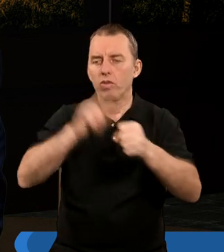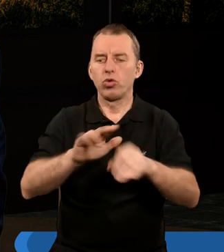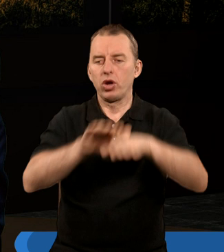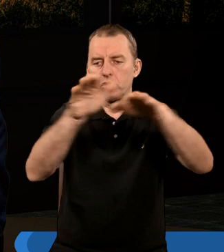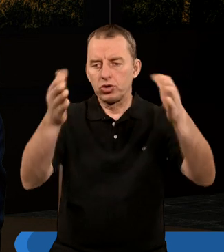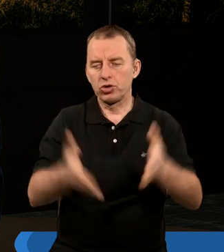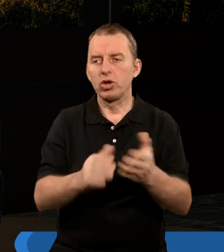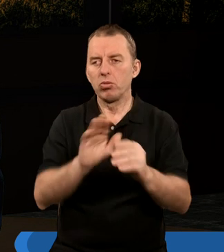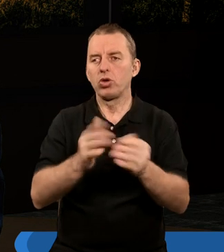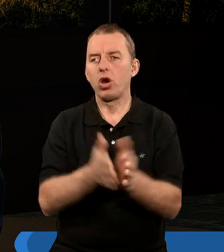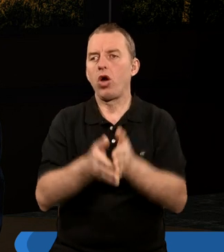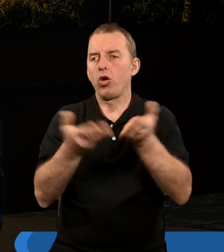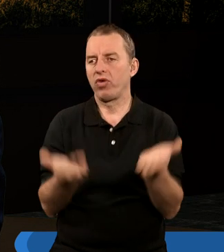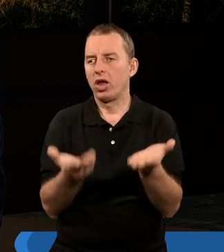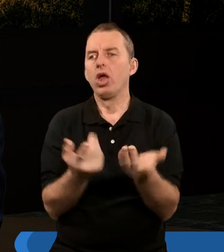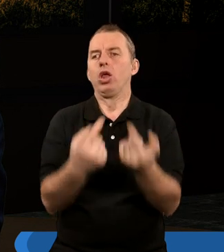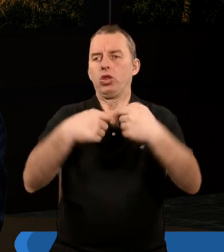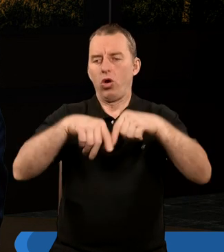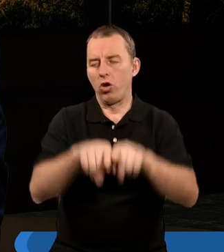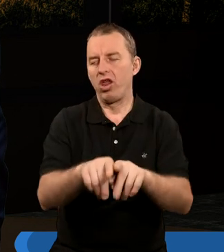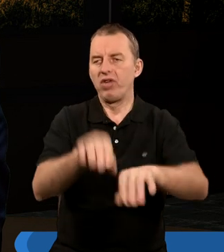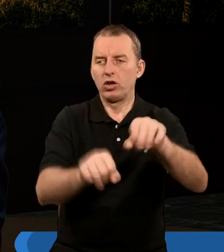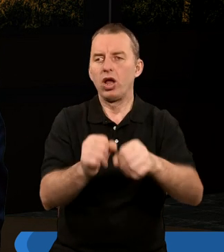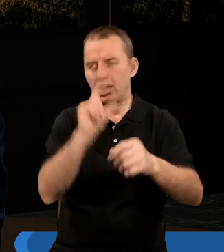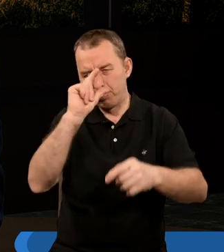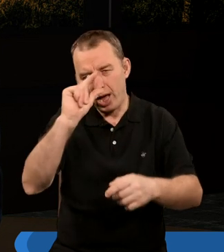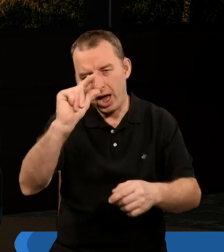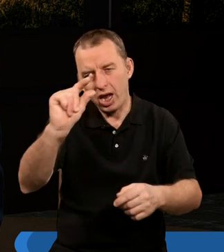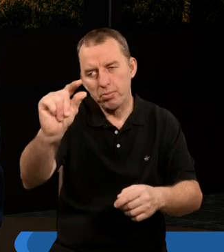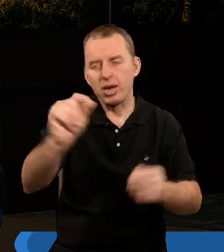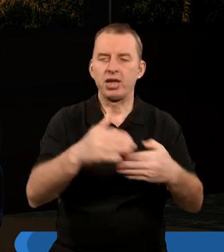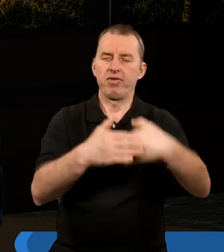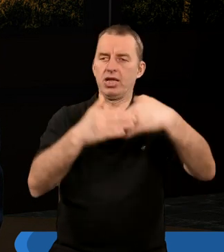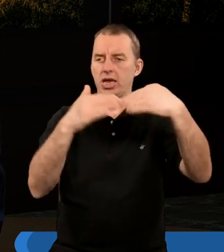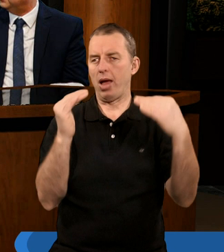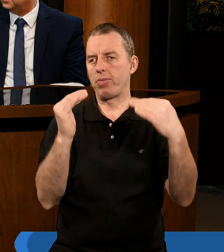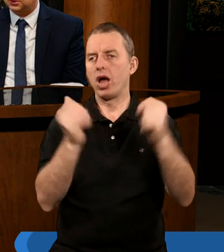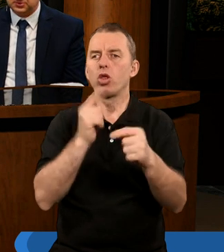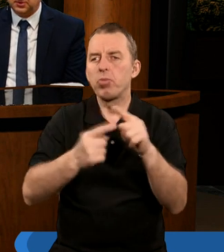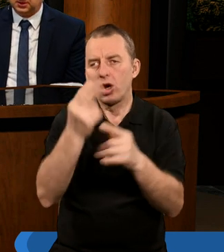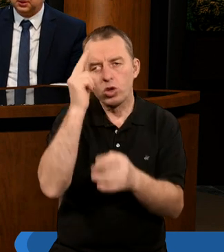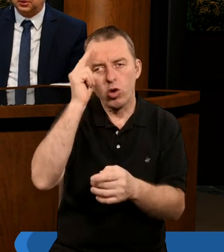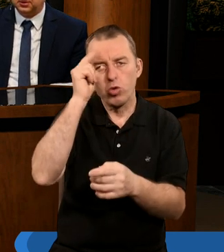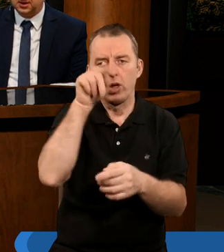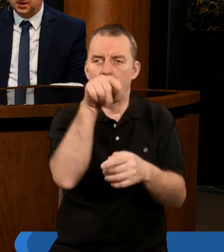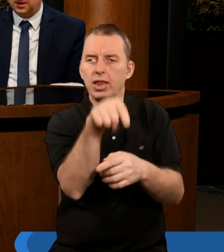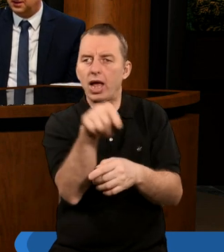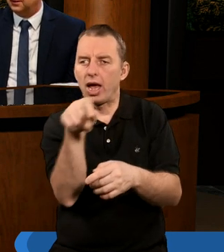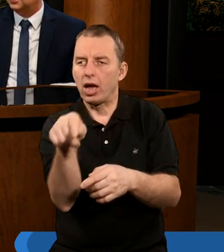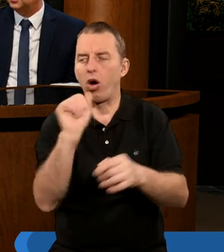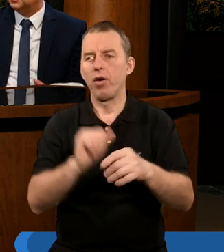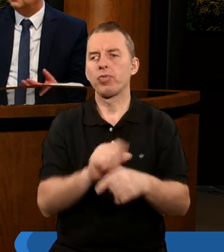która się otwiera i dokonywany jest Sąd, ale z perspektywy nieba. I dopiero zrozumienie tego,